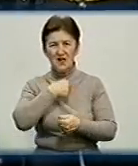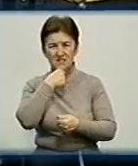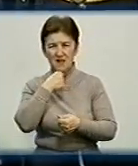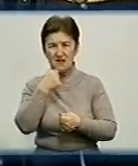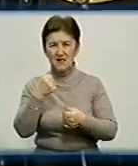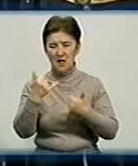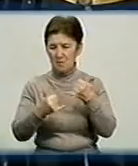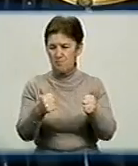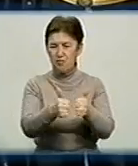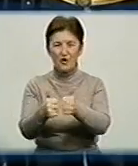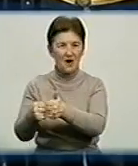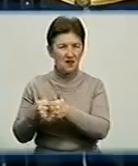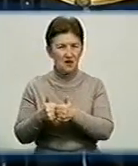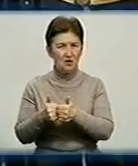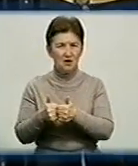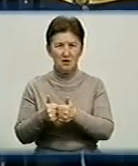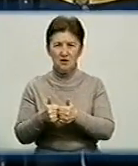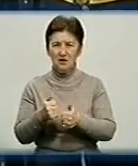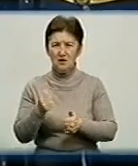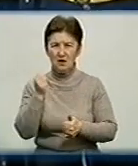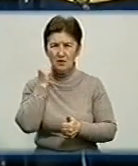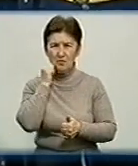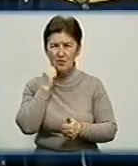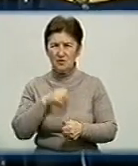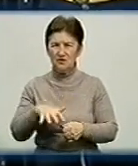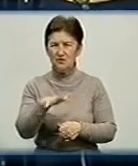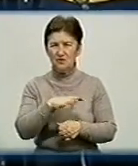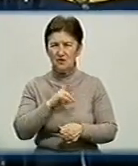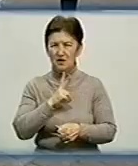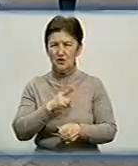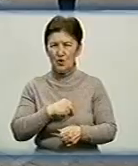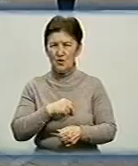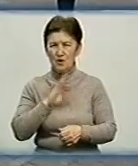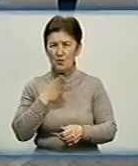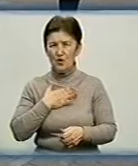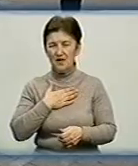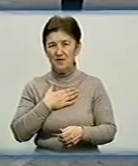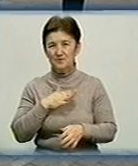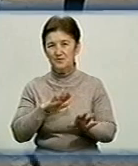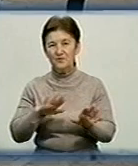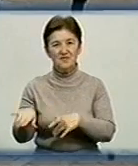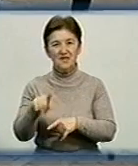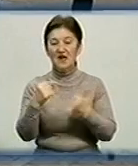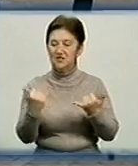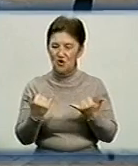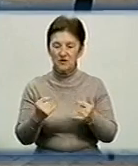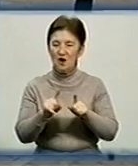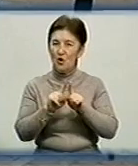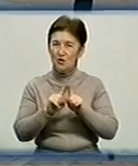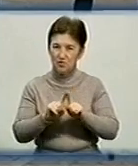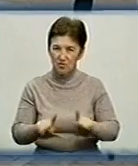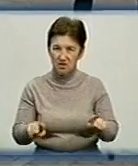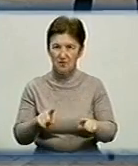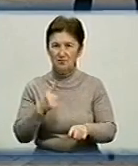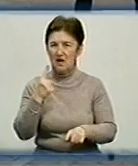бояре? В Московщині, доню моя. Сьогодні воно особливе, тому що